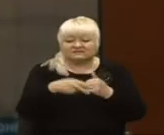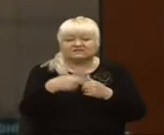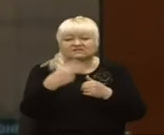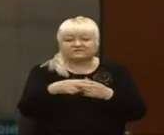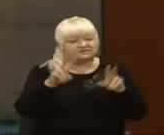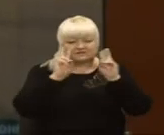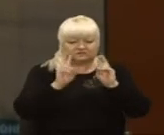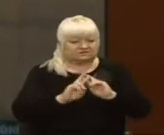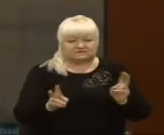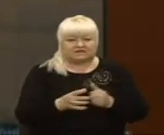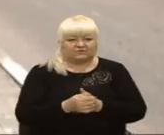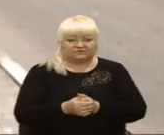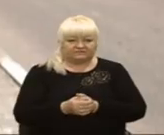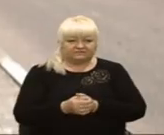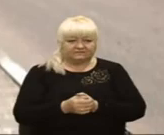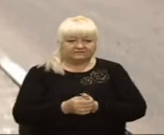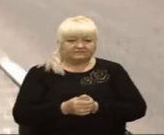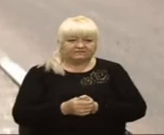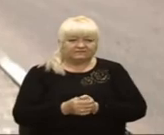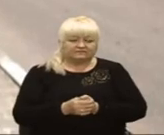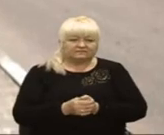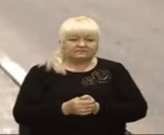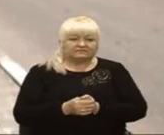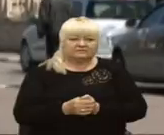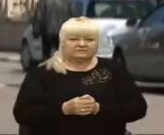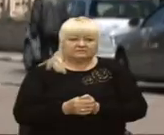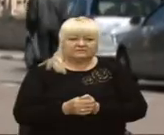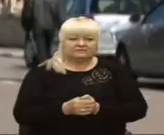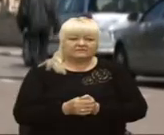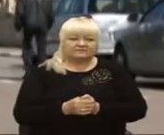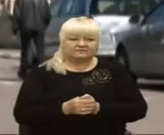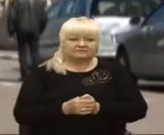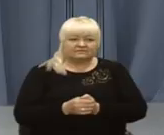не знають. Ірина Мочульська, Олег Греб, новини на Суспільному, Львівщина.